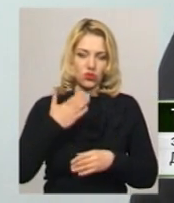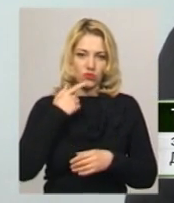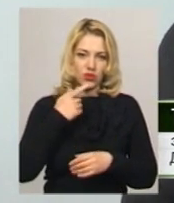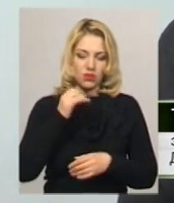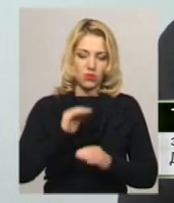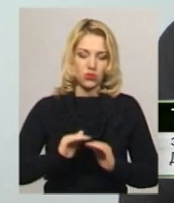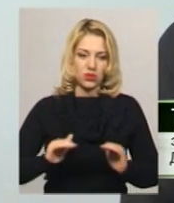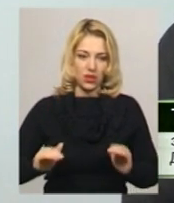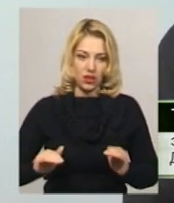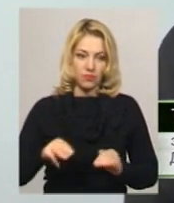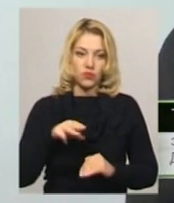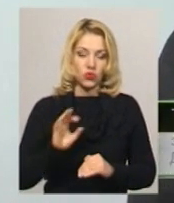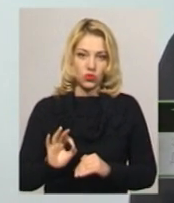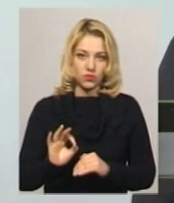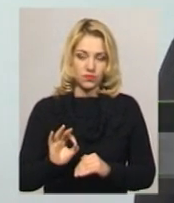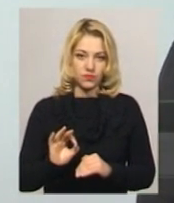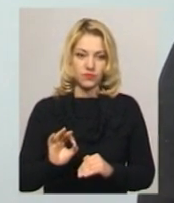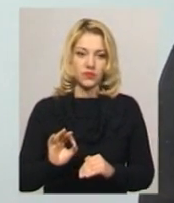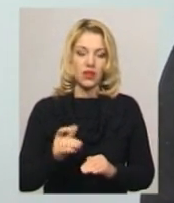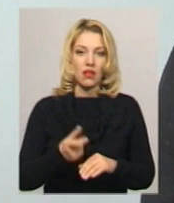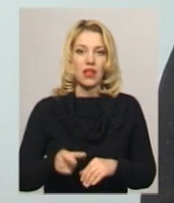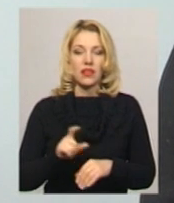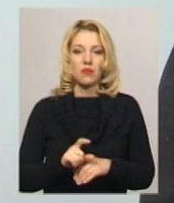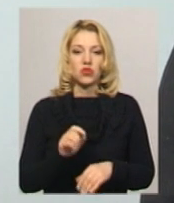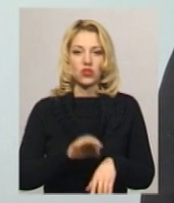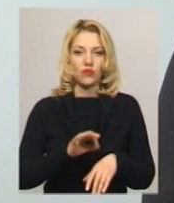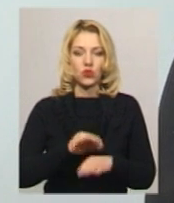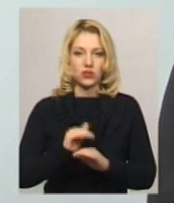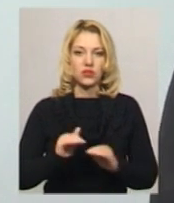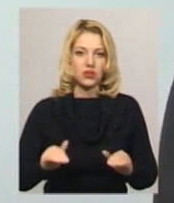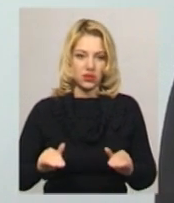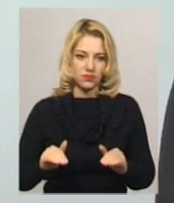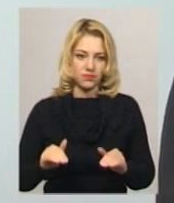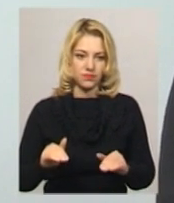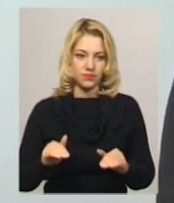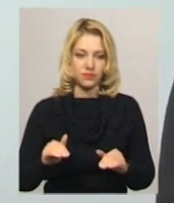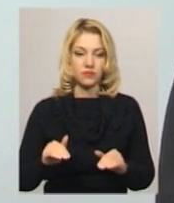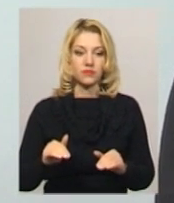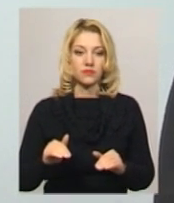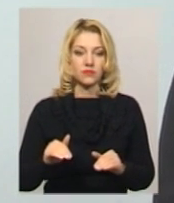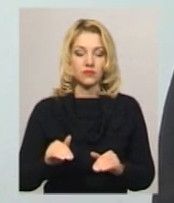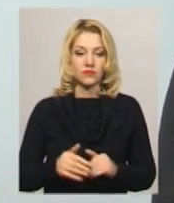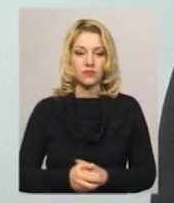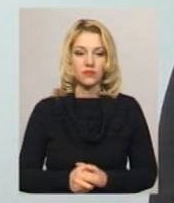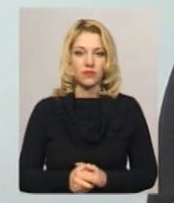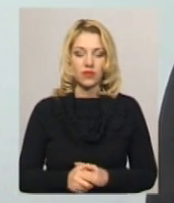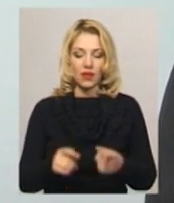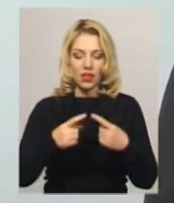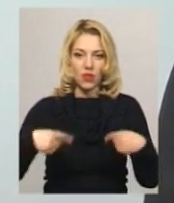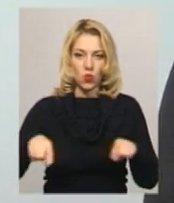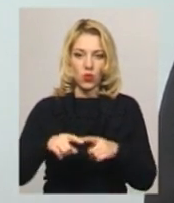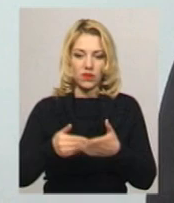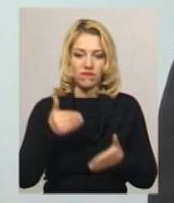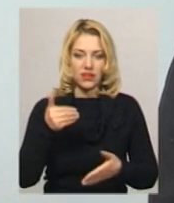про дітей, то найбільше хворіють діти в категорії